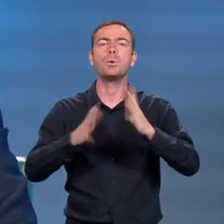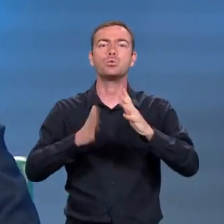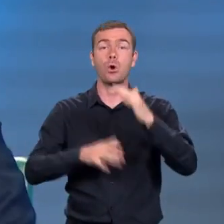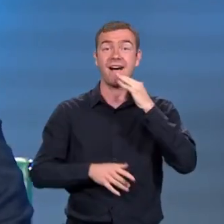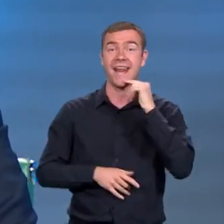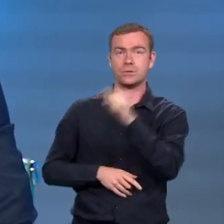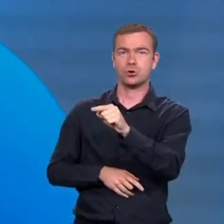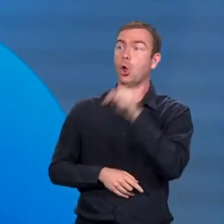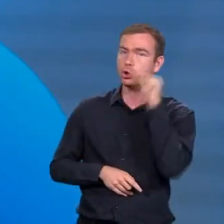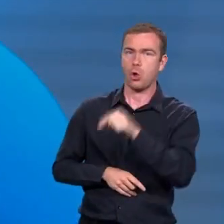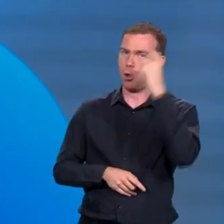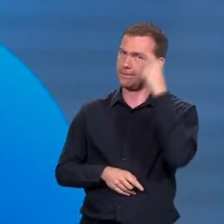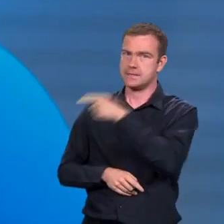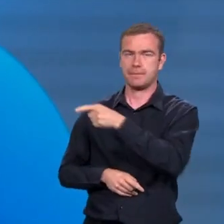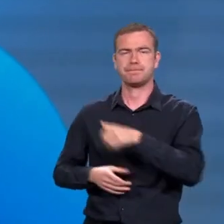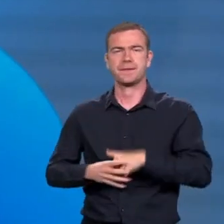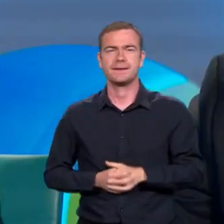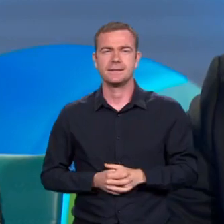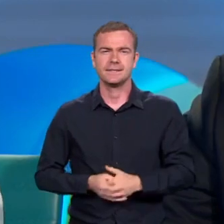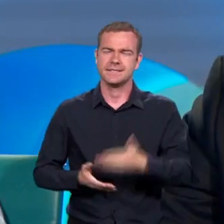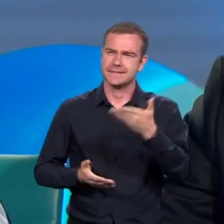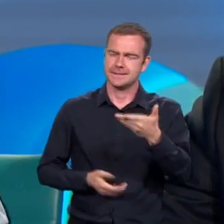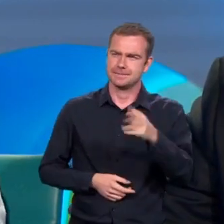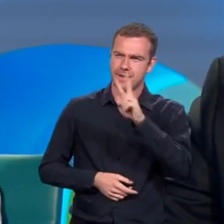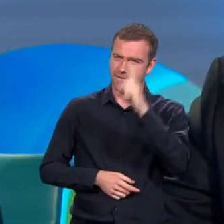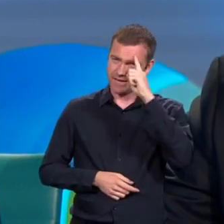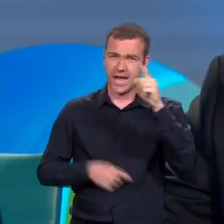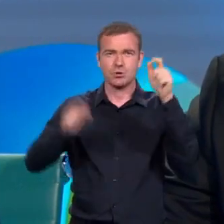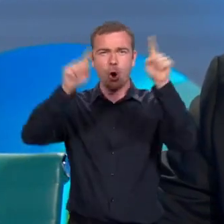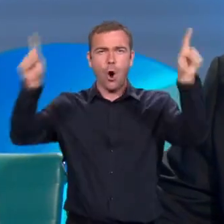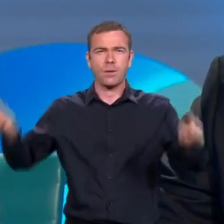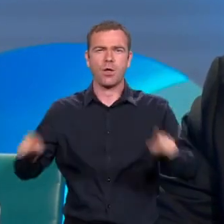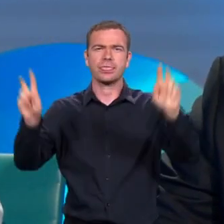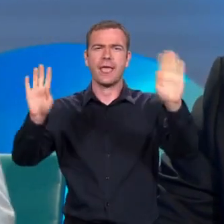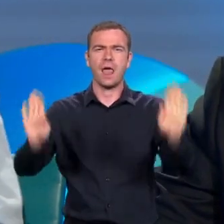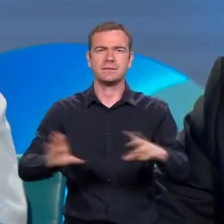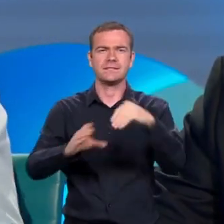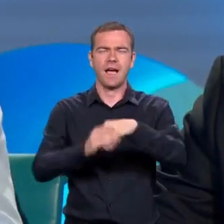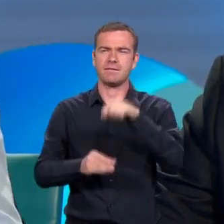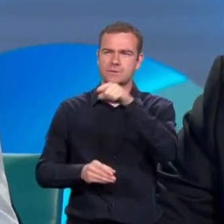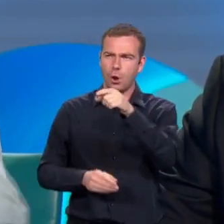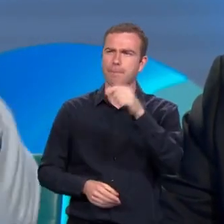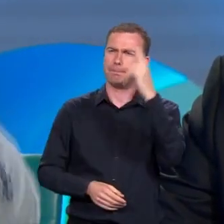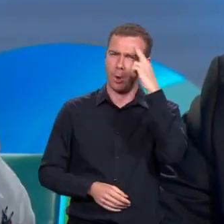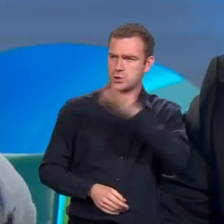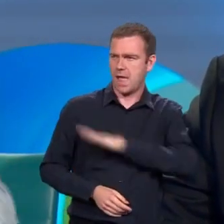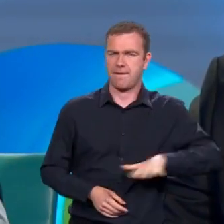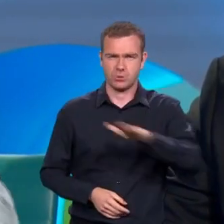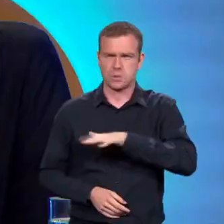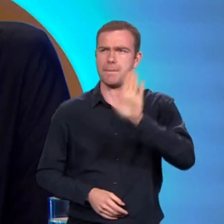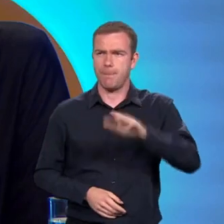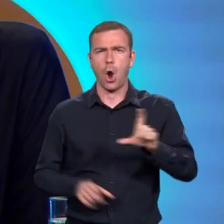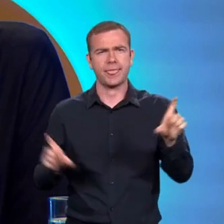Toto, myslím. Au. Aha. Vieš. Vidíme ju na obrazovkách, nestretli sme sa. Poznáme ju všetci. Bola